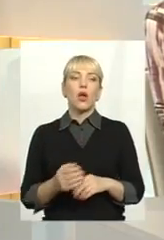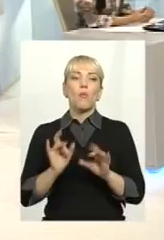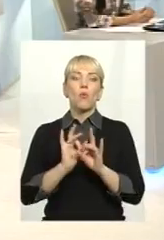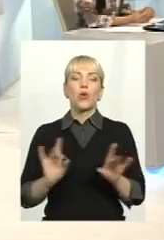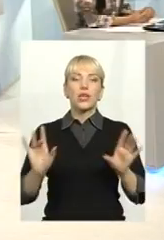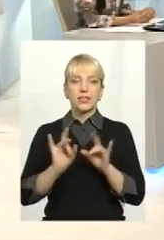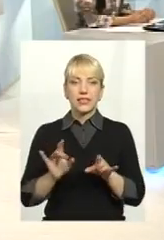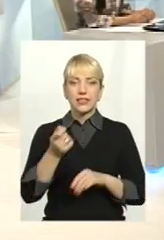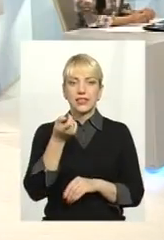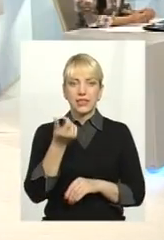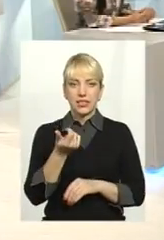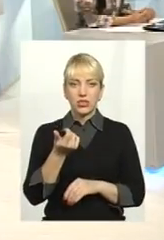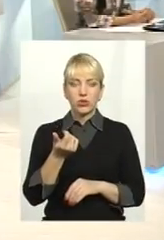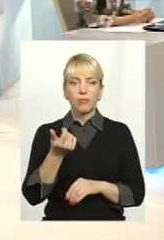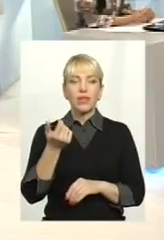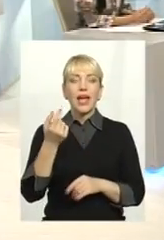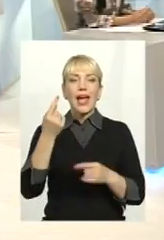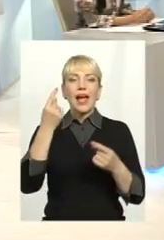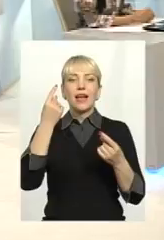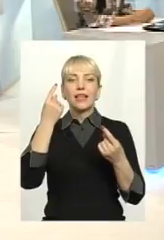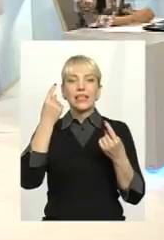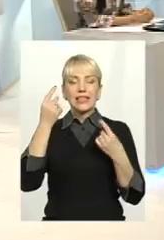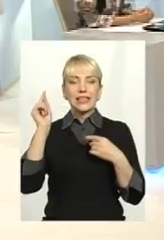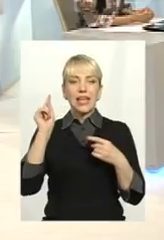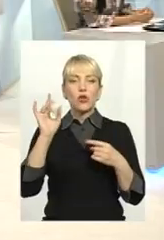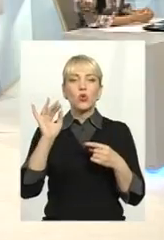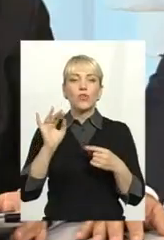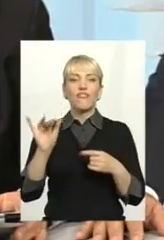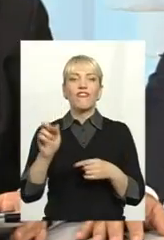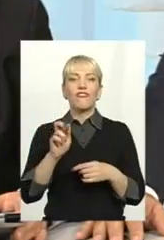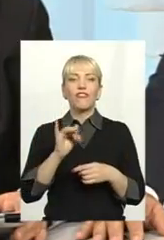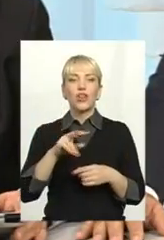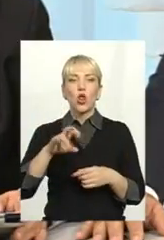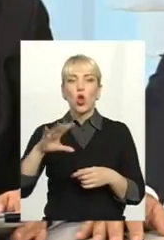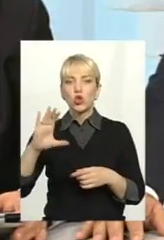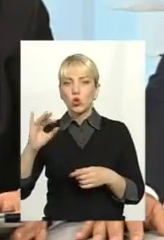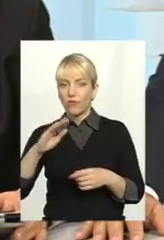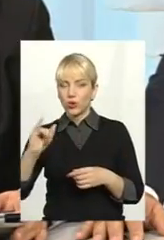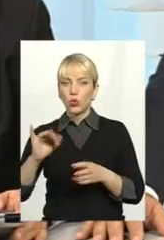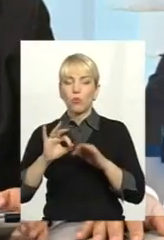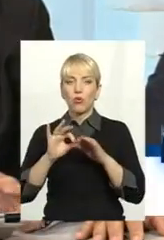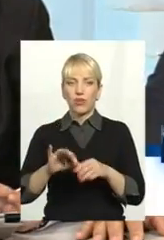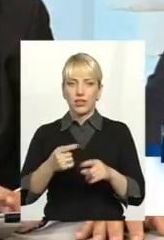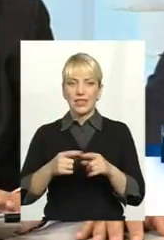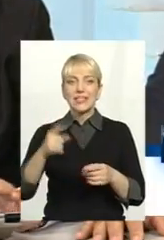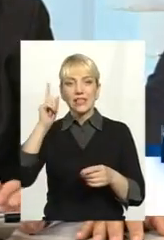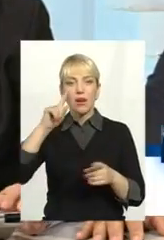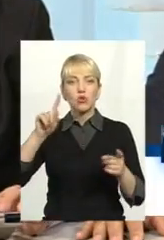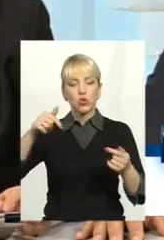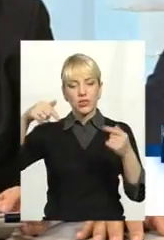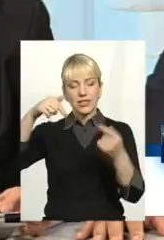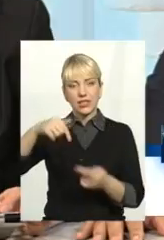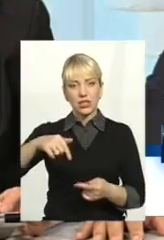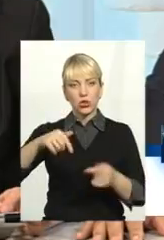пояснити ідею, філософію проведення цих форумів. Ми знаємо згідно Конституції, що народ